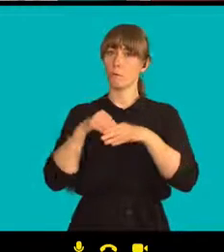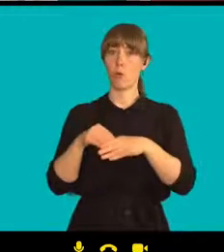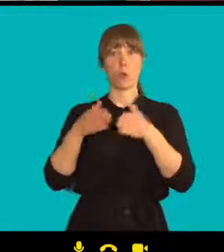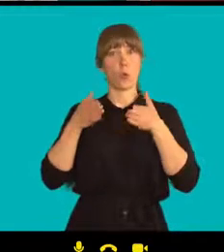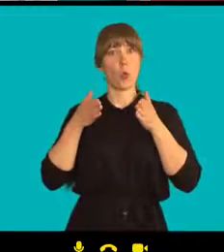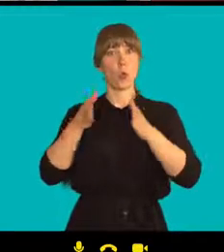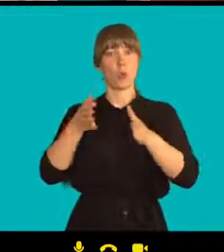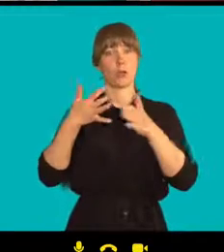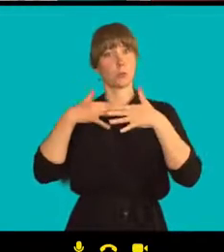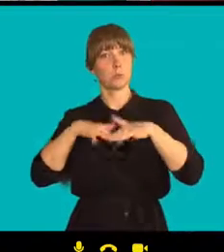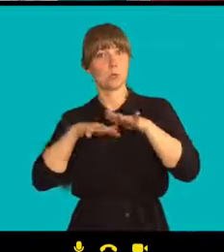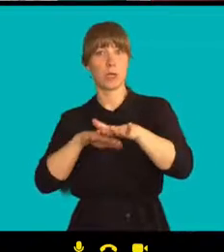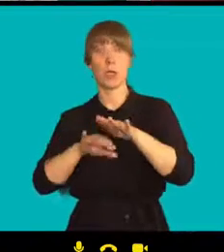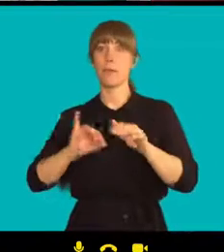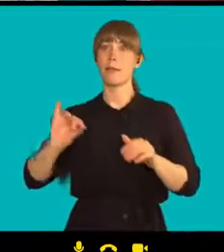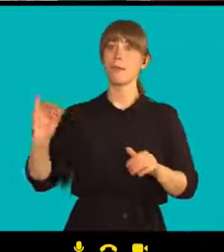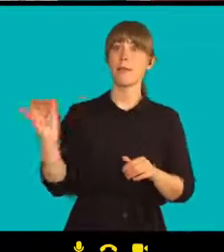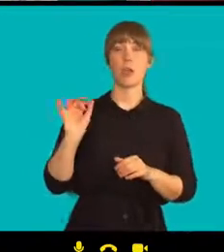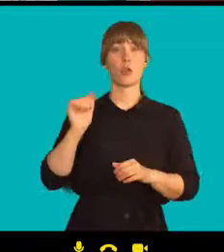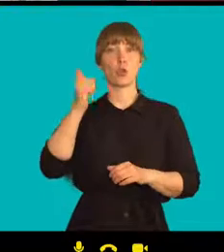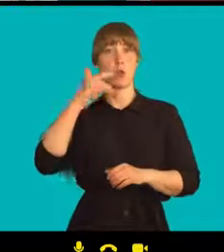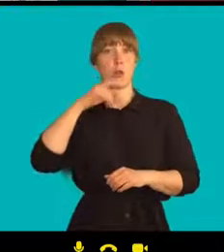aniž by nás k tomu někdo vyzval.